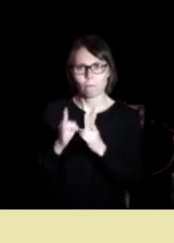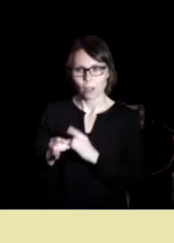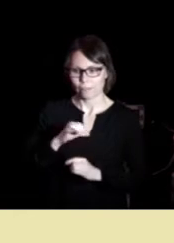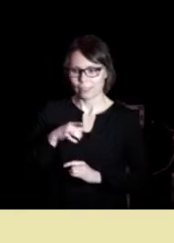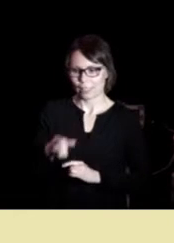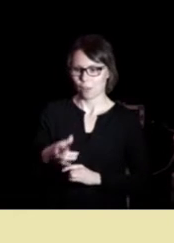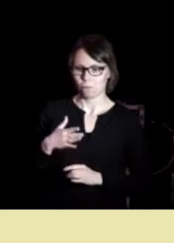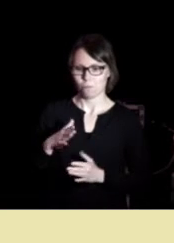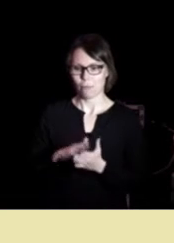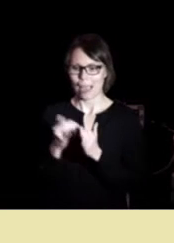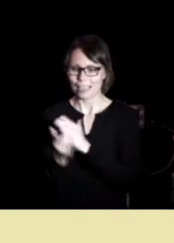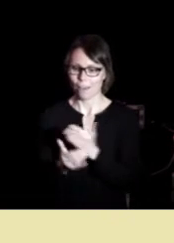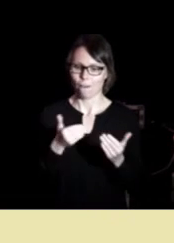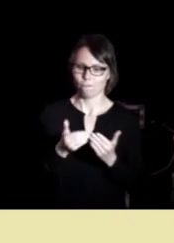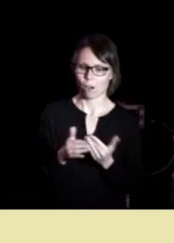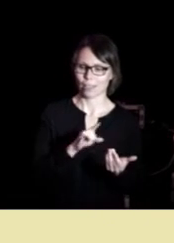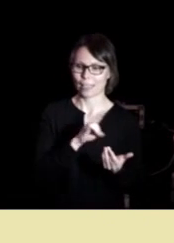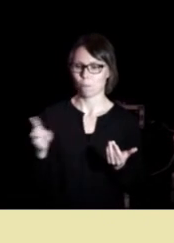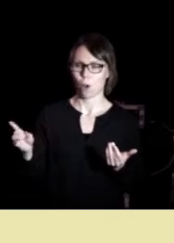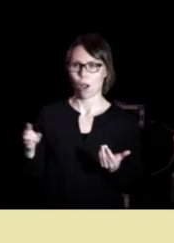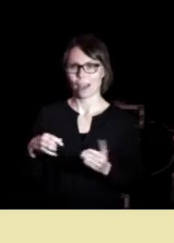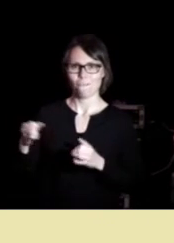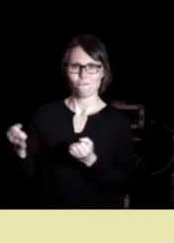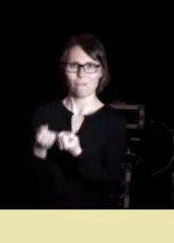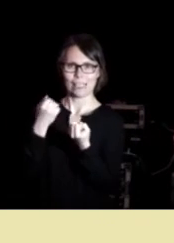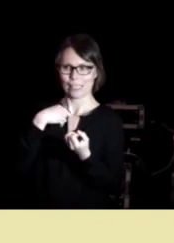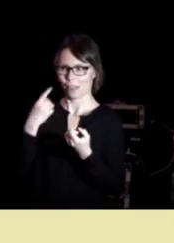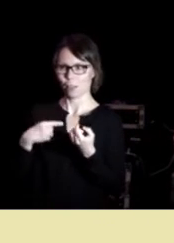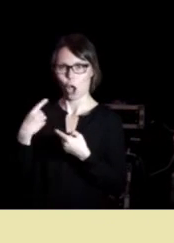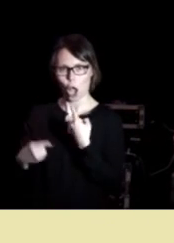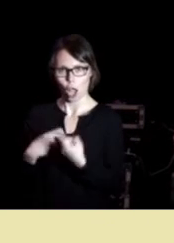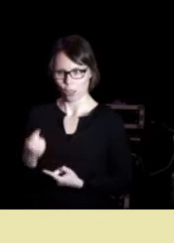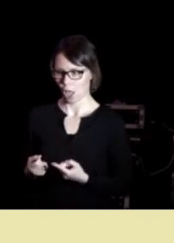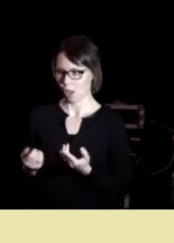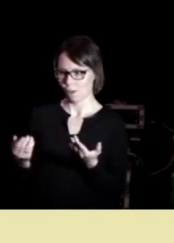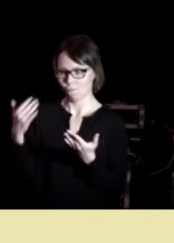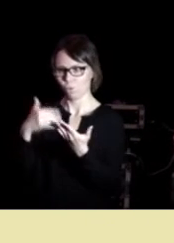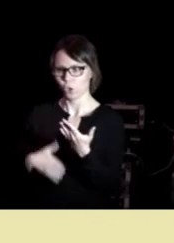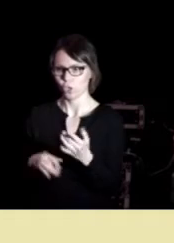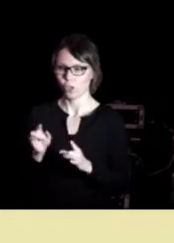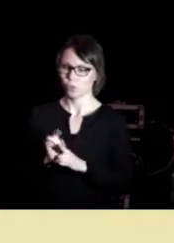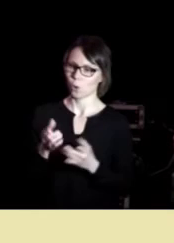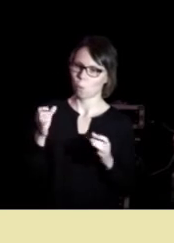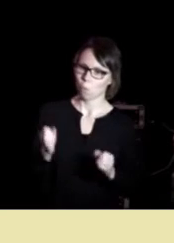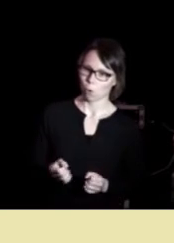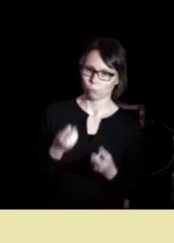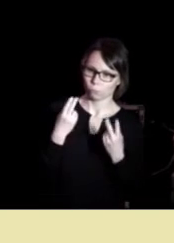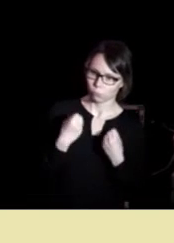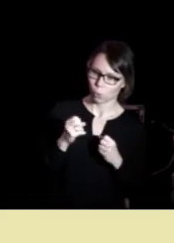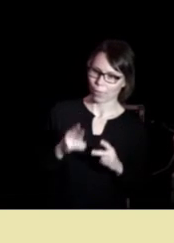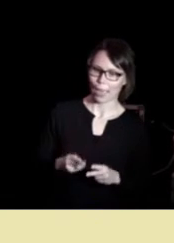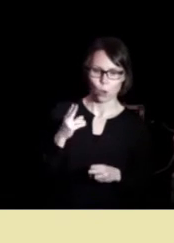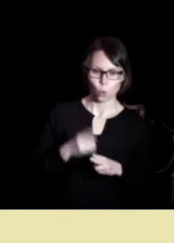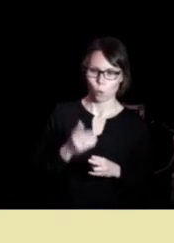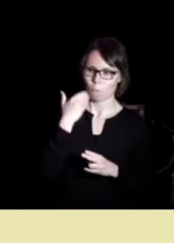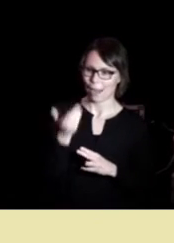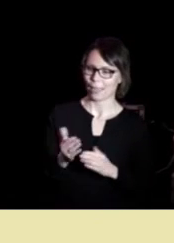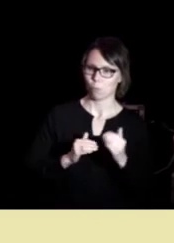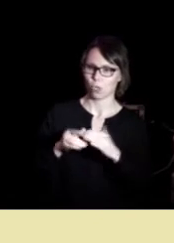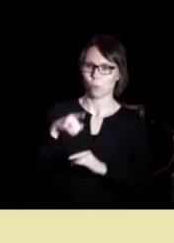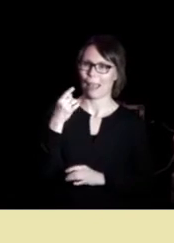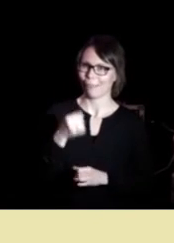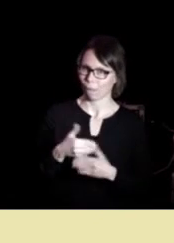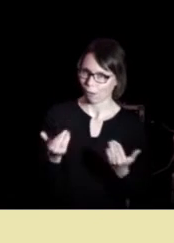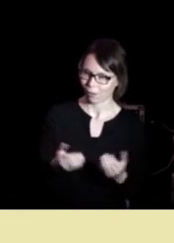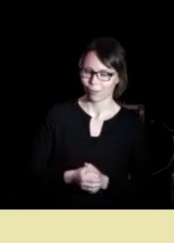en del av faget og ikke bare festtalefyll så er det bare å innse at rom ikke ble bygget på en dag så hvis